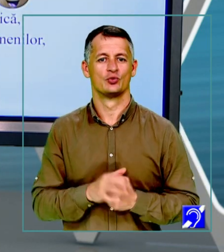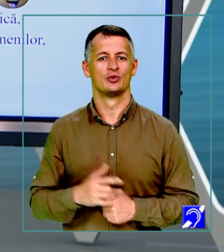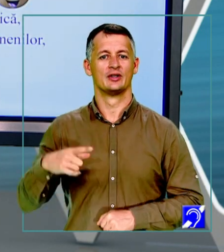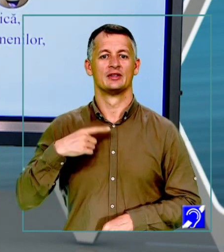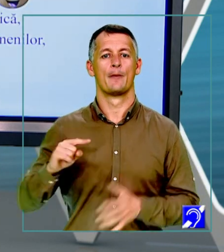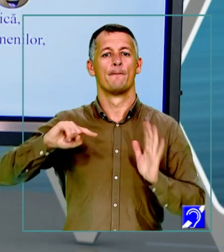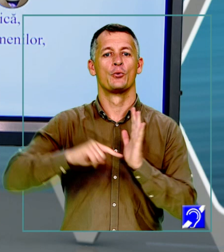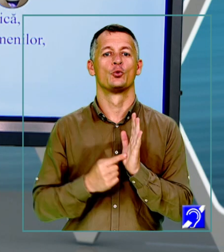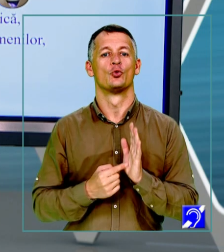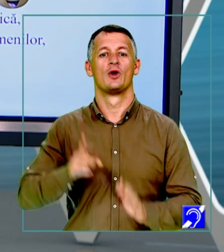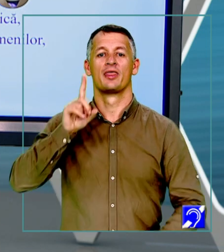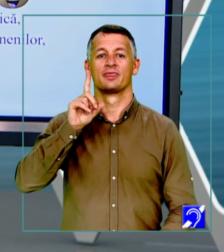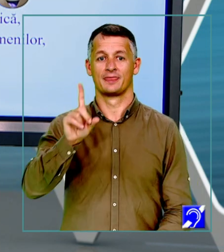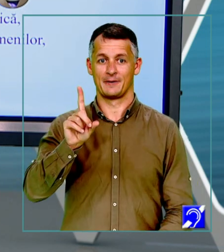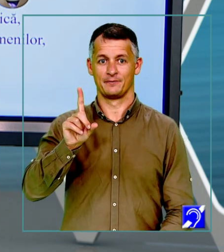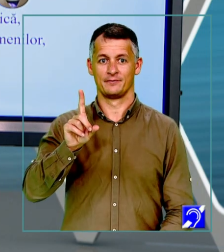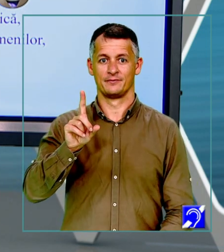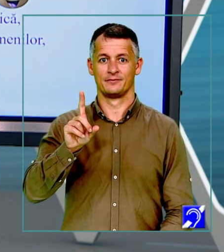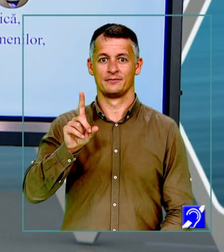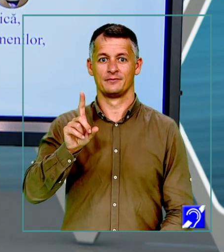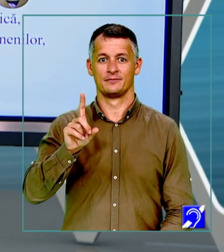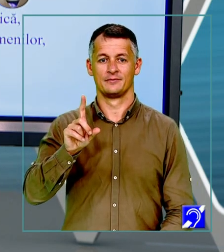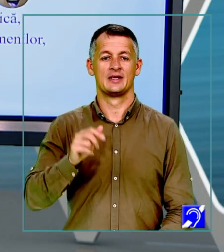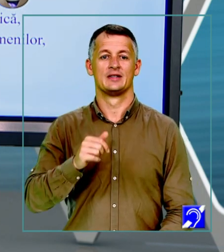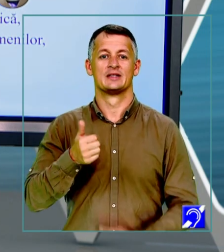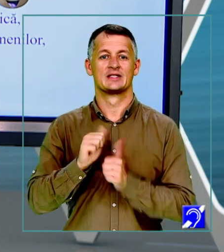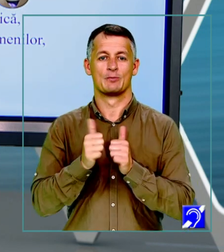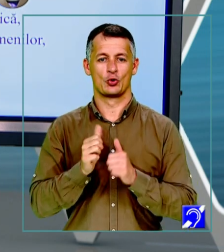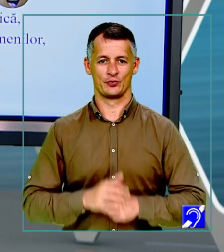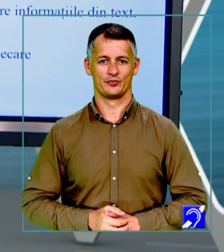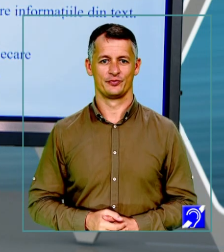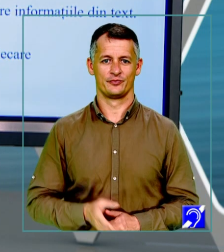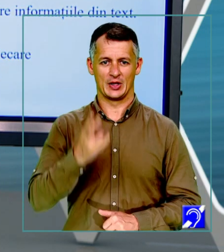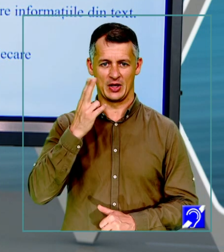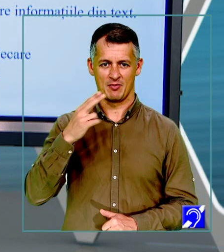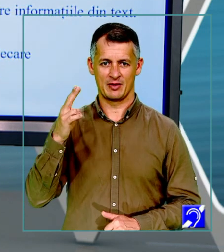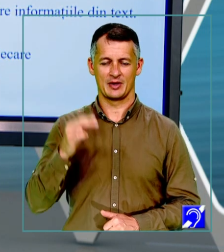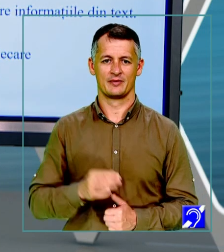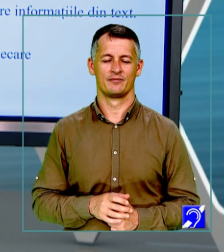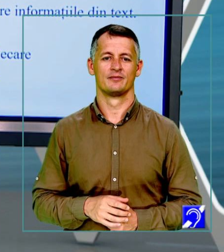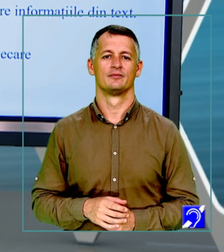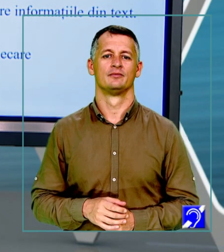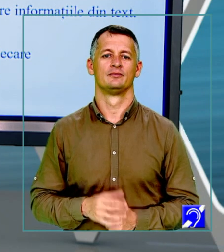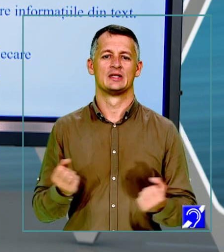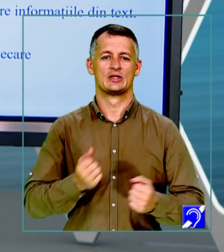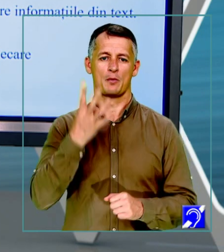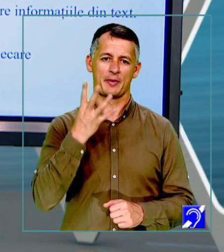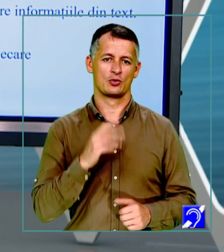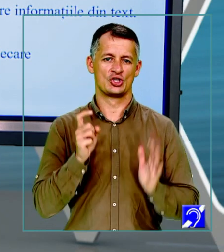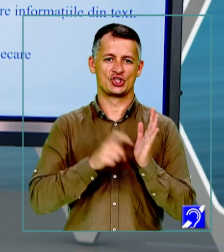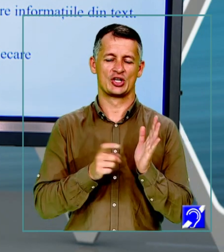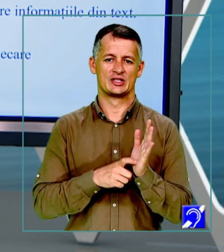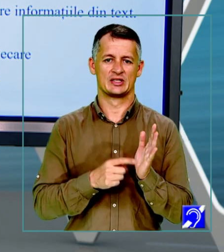punctul D. Este D. Sportul. Mai departe, la exercițiul 4, mi se cere să